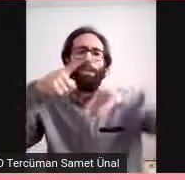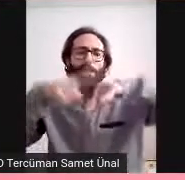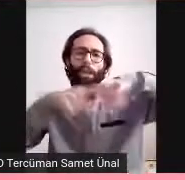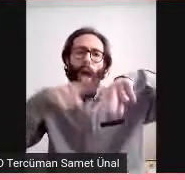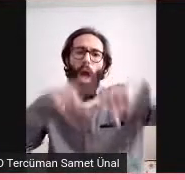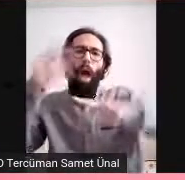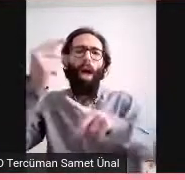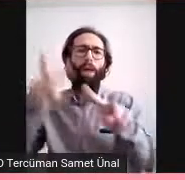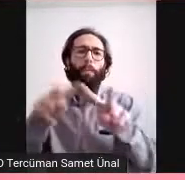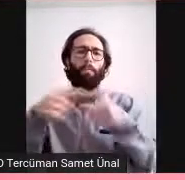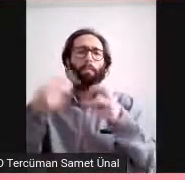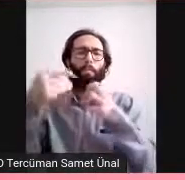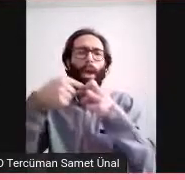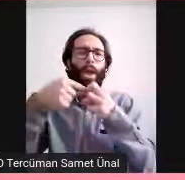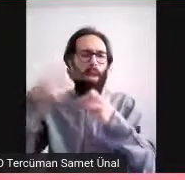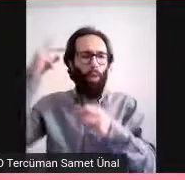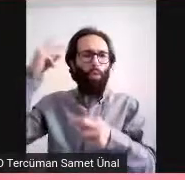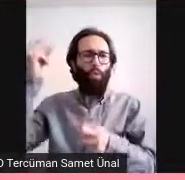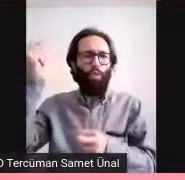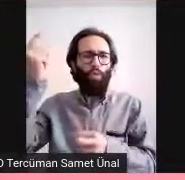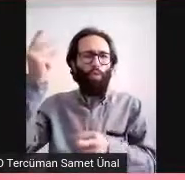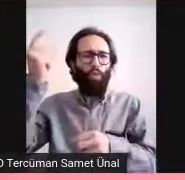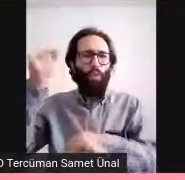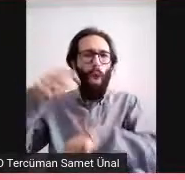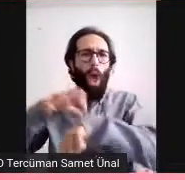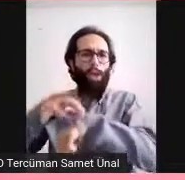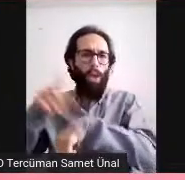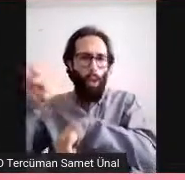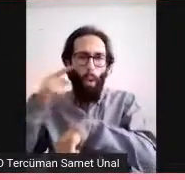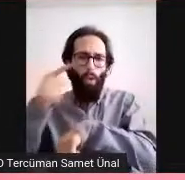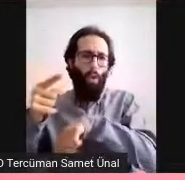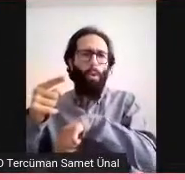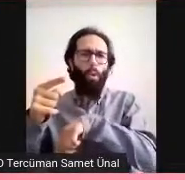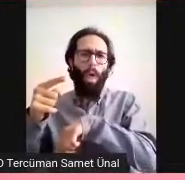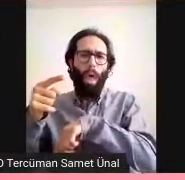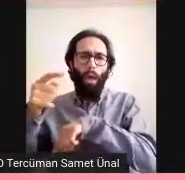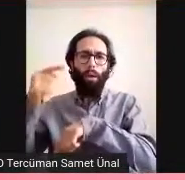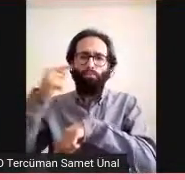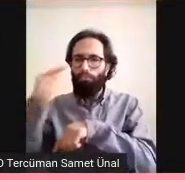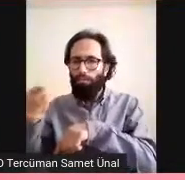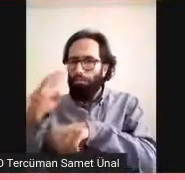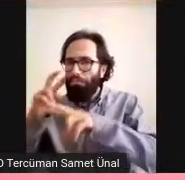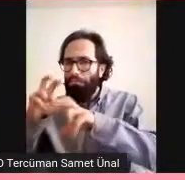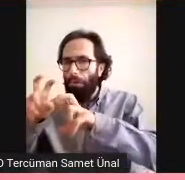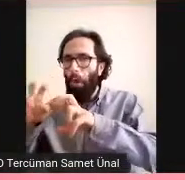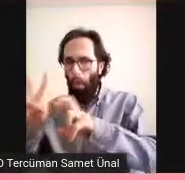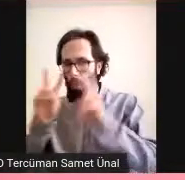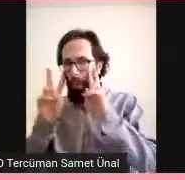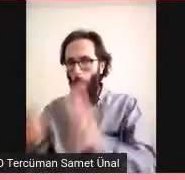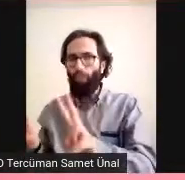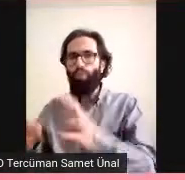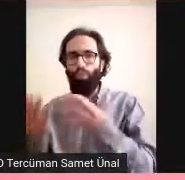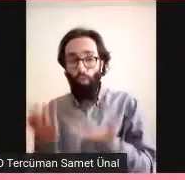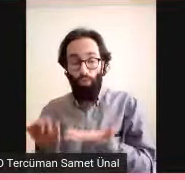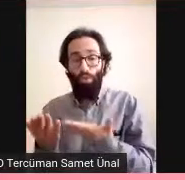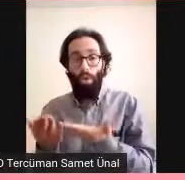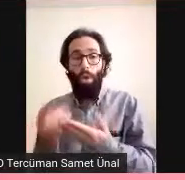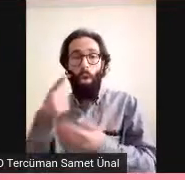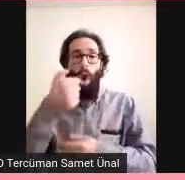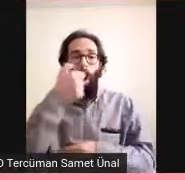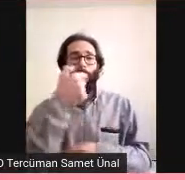resim hep postmortem dokularda görüntüleme. Bu da öyle 67 kişi de